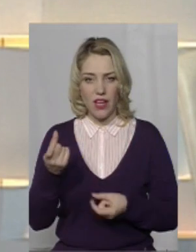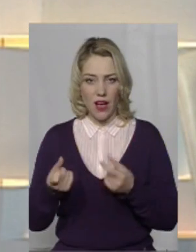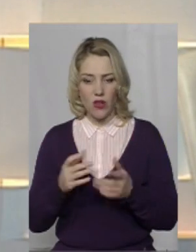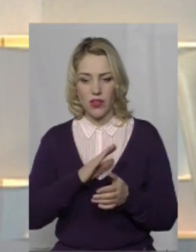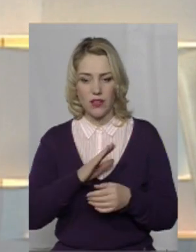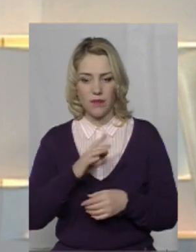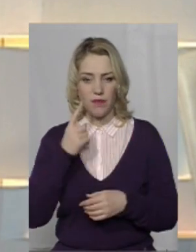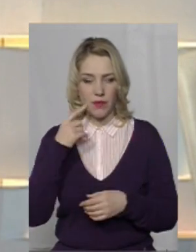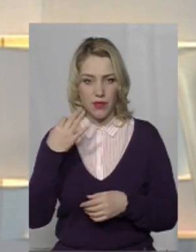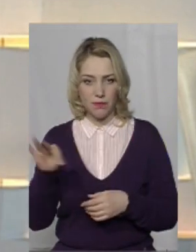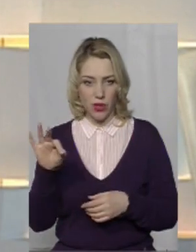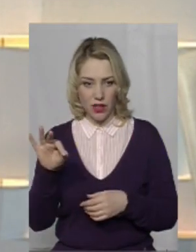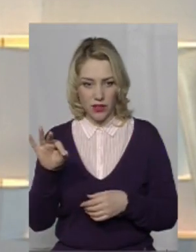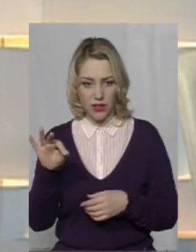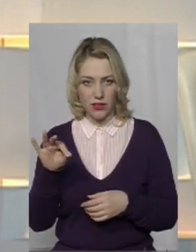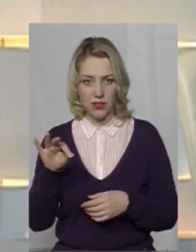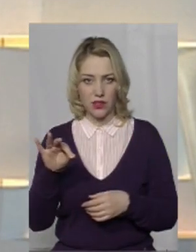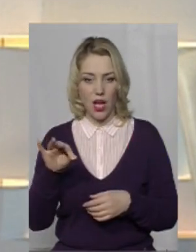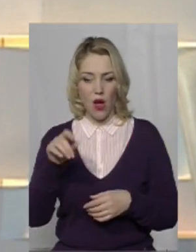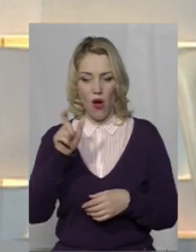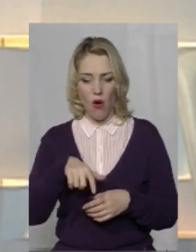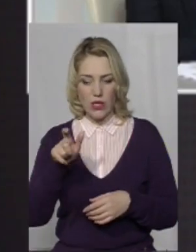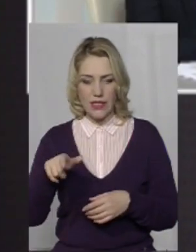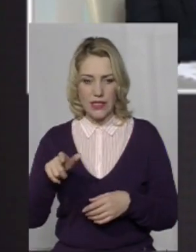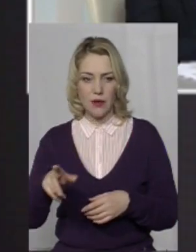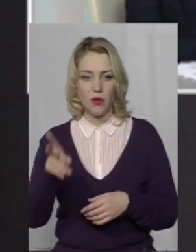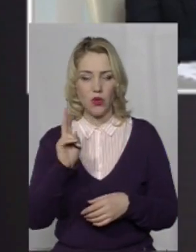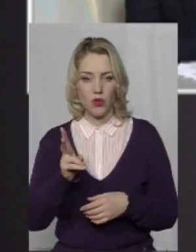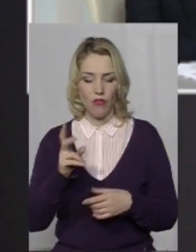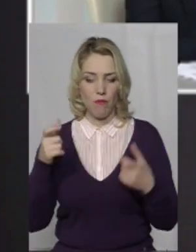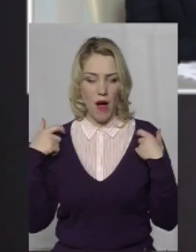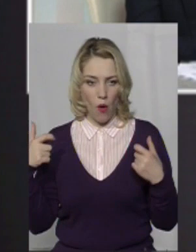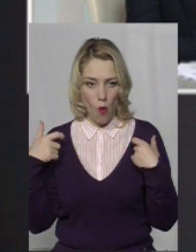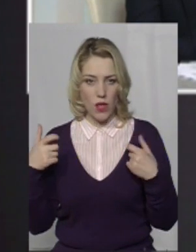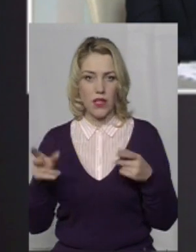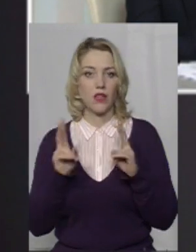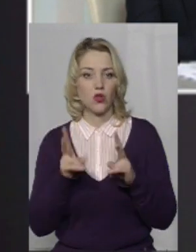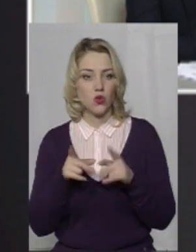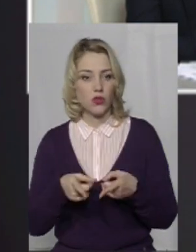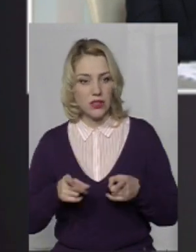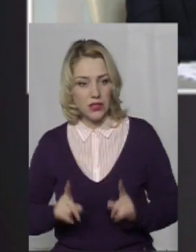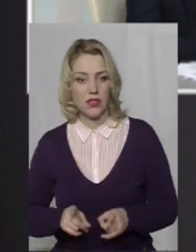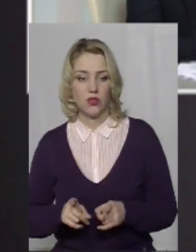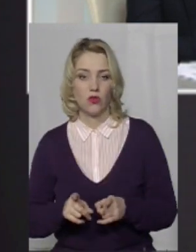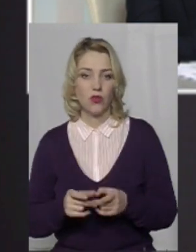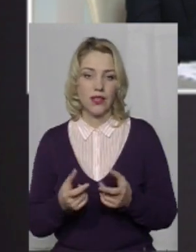в лапках, непорядних осіб в погонах, які дійсно, можливо, десь і